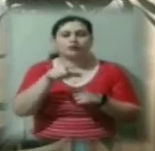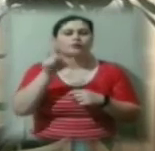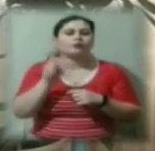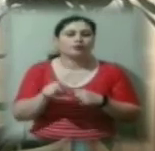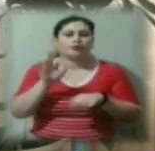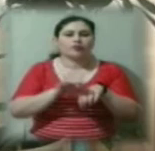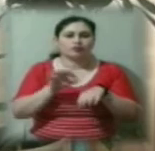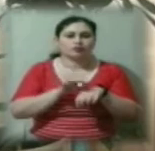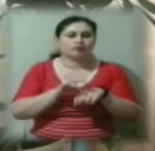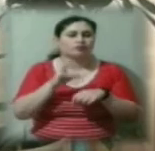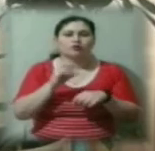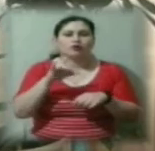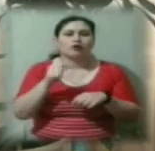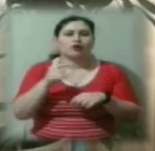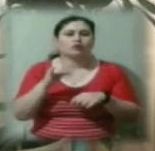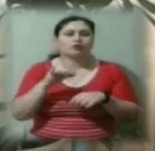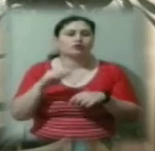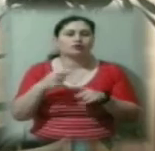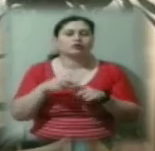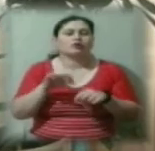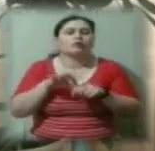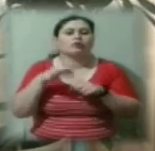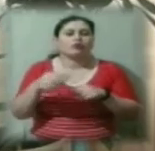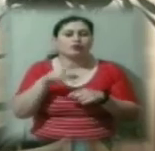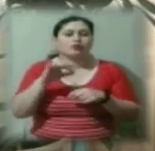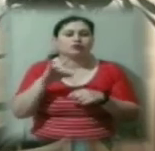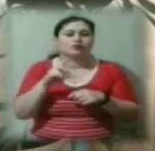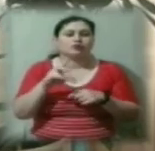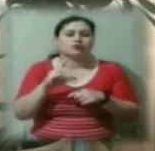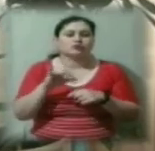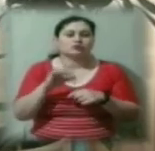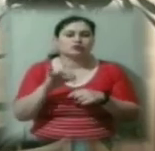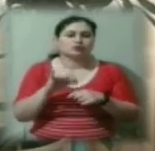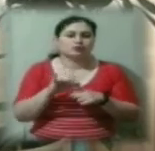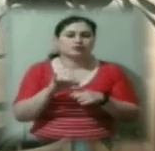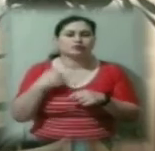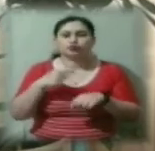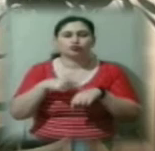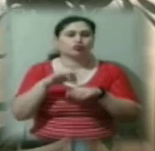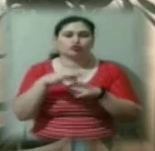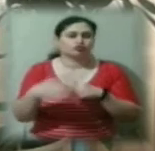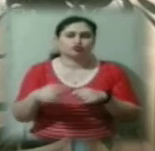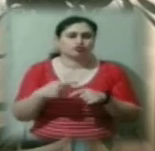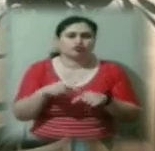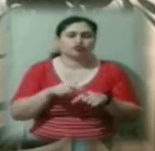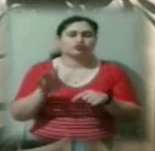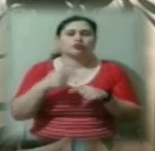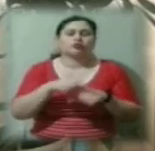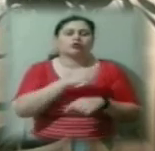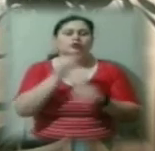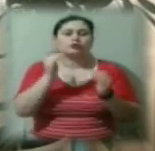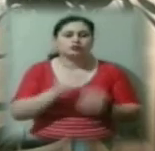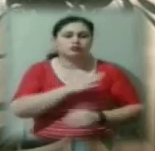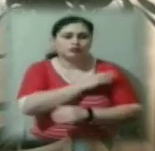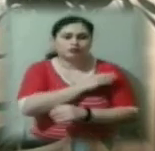реагують на болісні подразники, низький артеріальний тиск. І такі